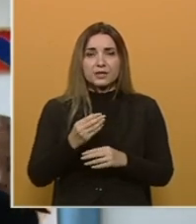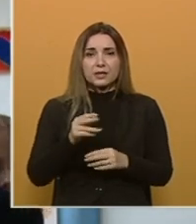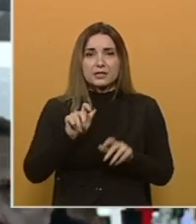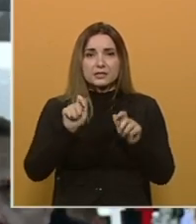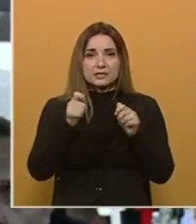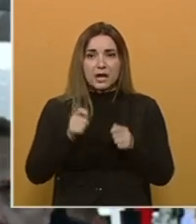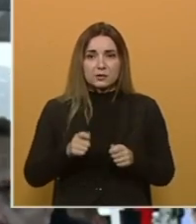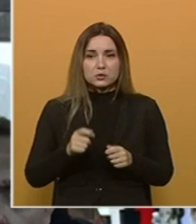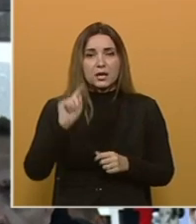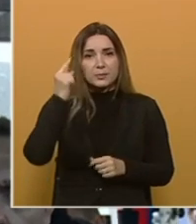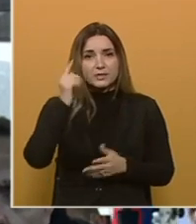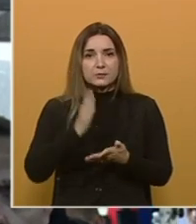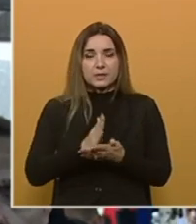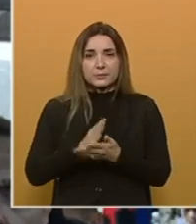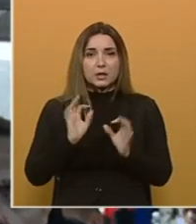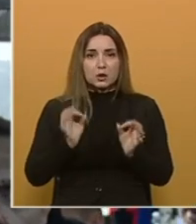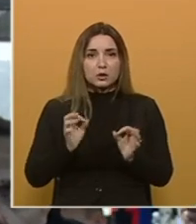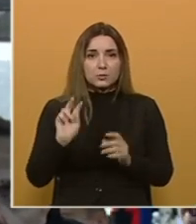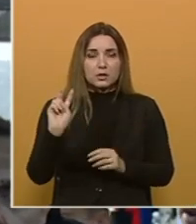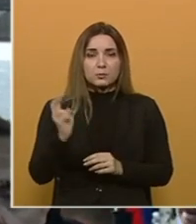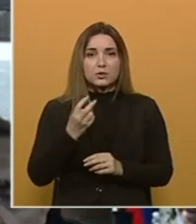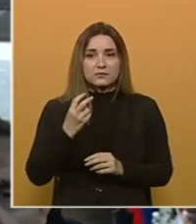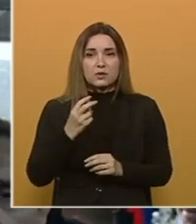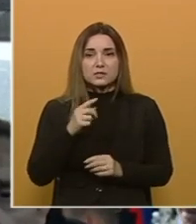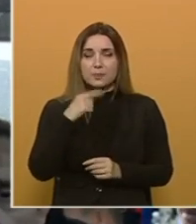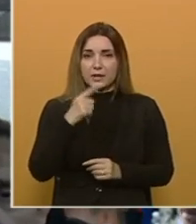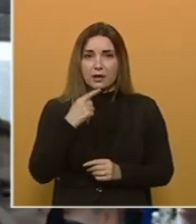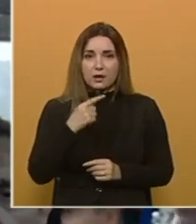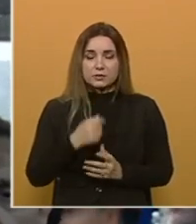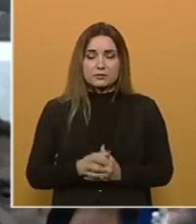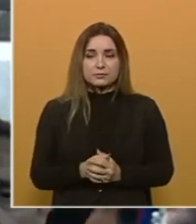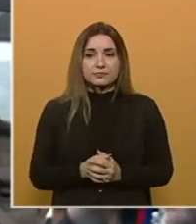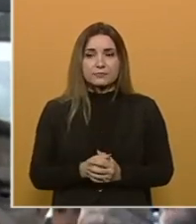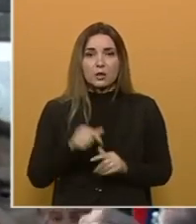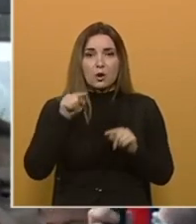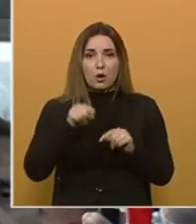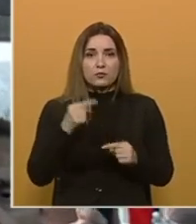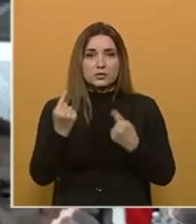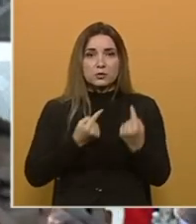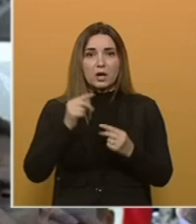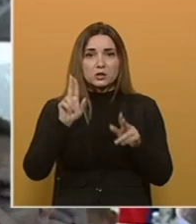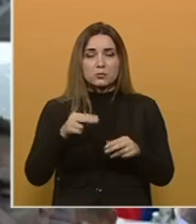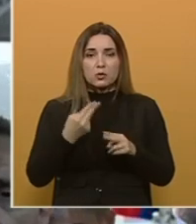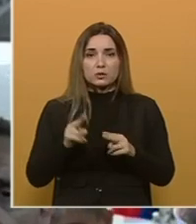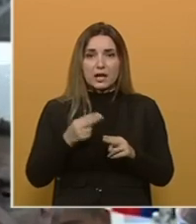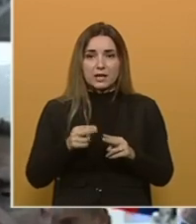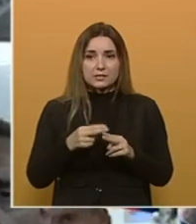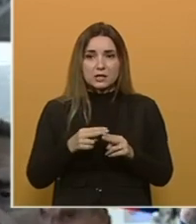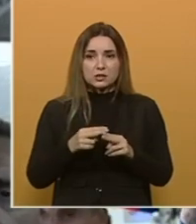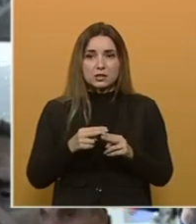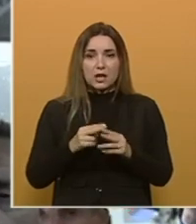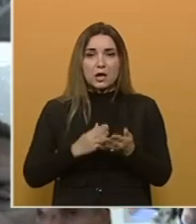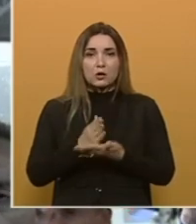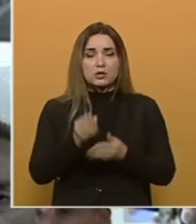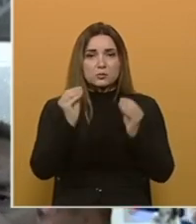zakljuške. Mislim da bi bilo dobro i pozvao sam i rekao da ovu situaciju mogu da razriješe kroz